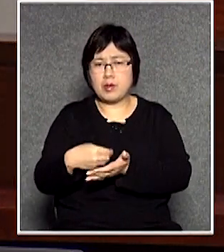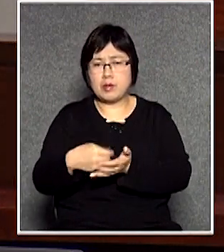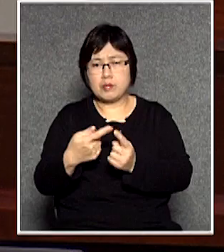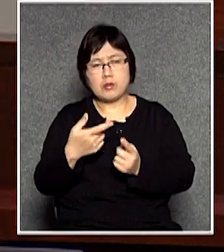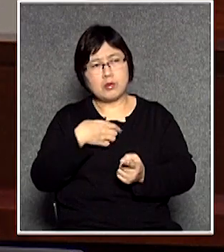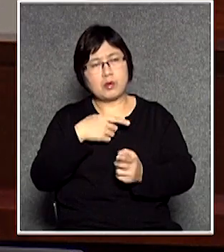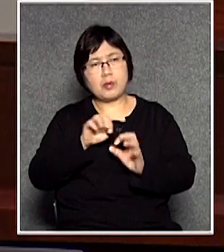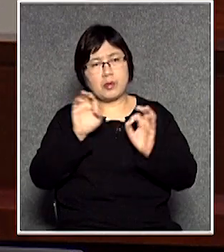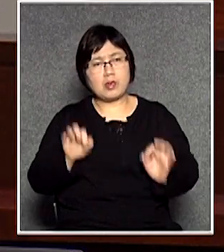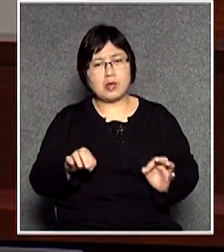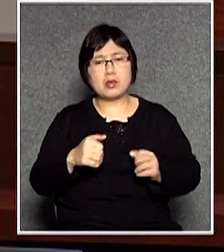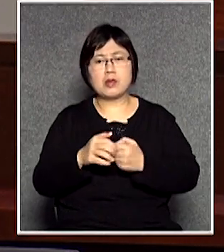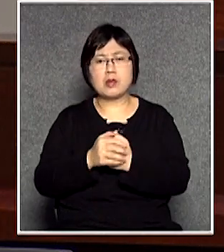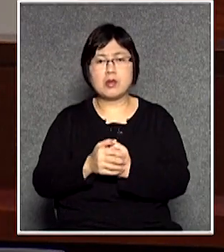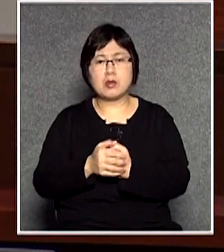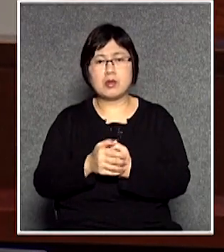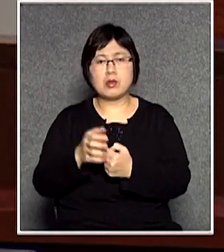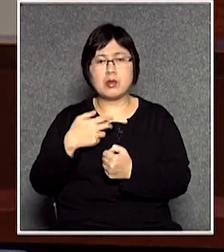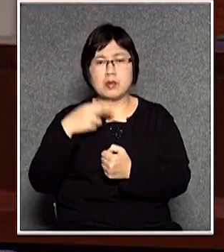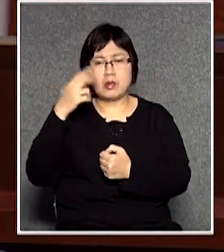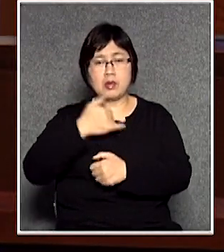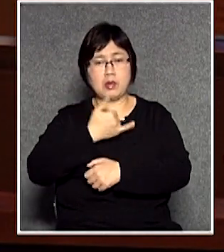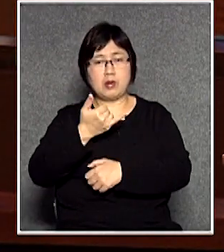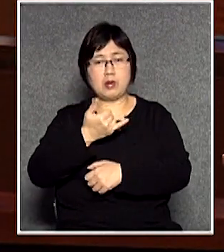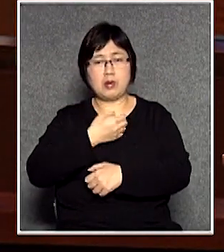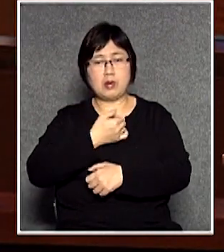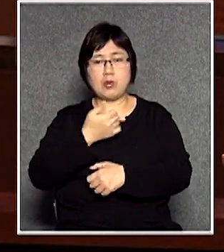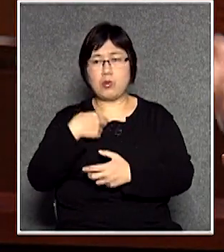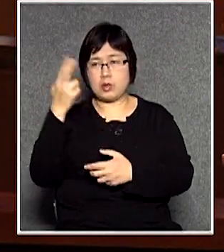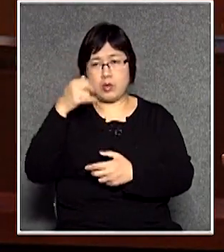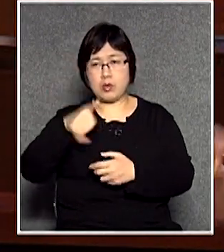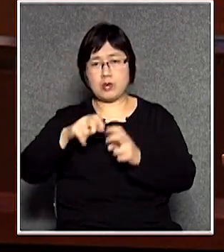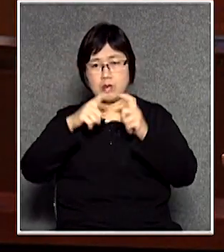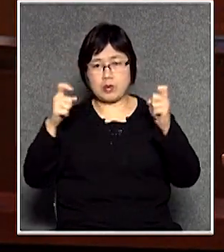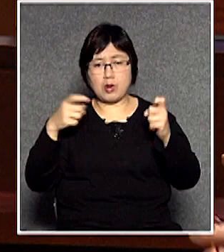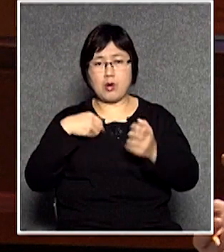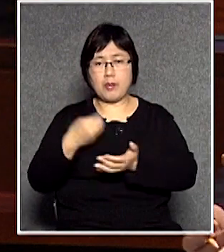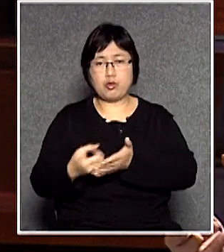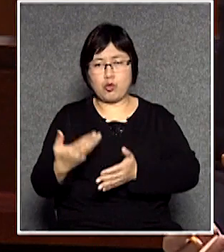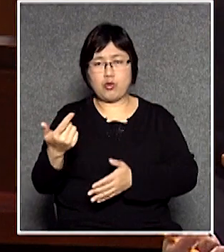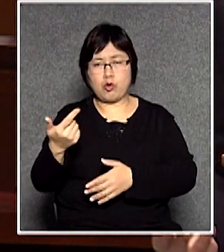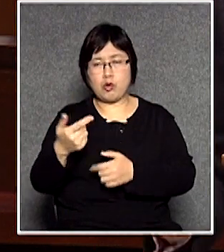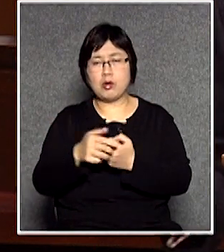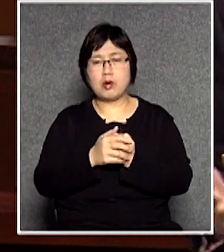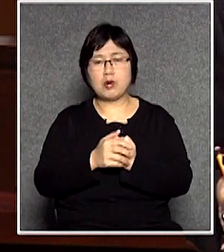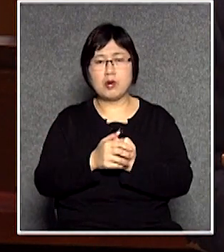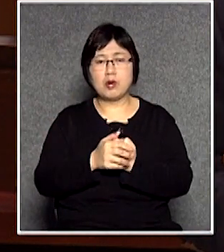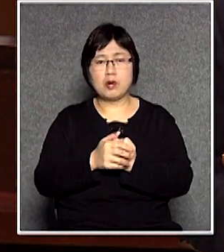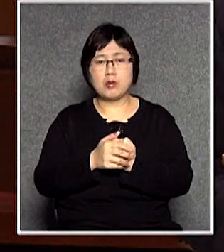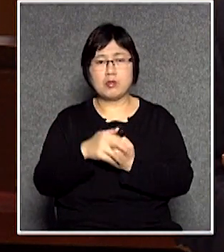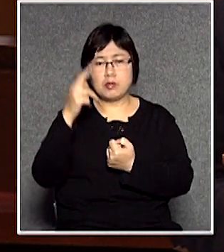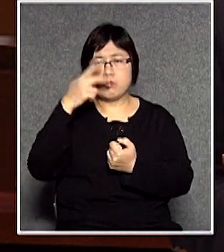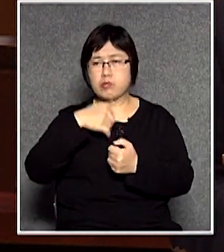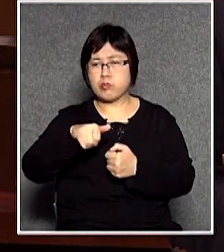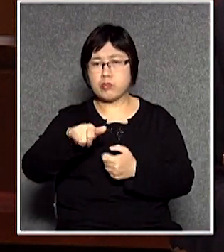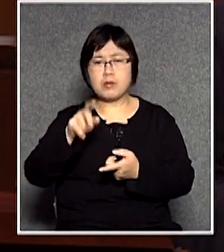覺得有問題是不是我們經常禮拜六、禮拜我經常去九雄城我經常去買菜是不是我經常經